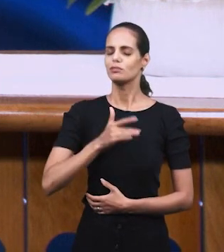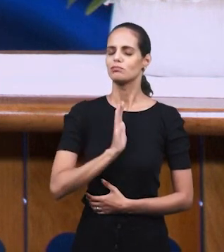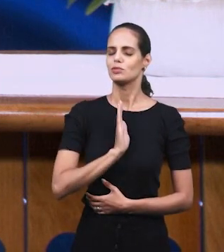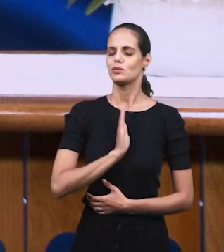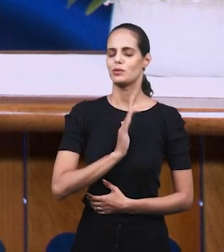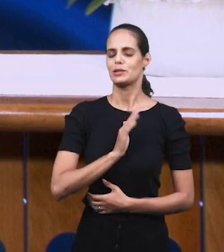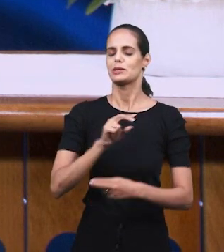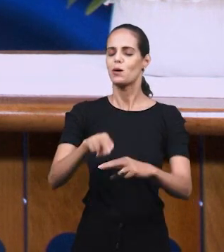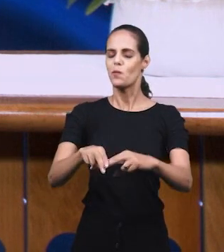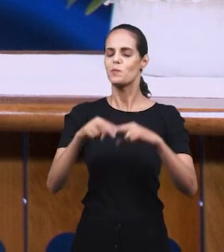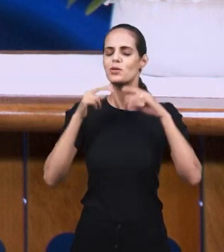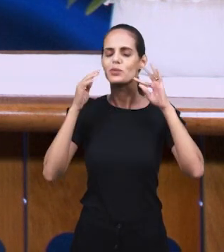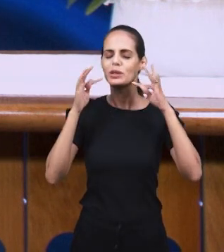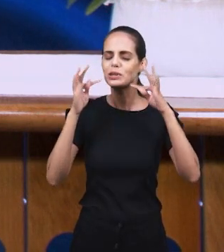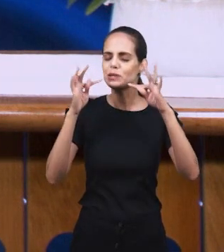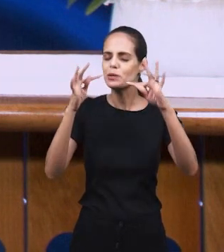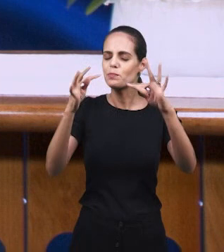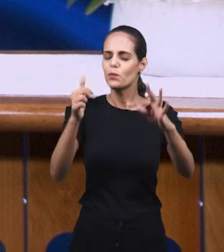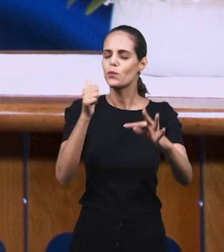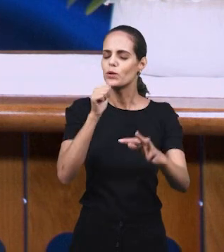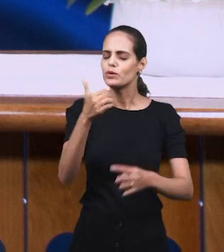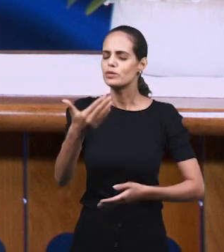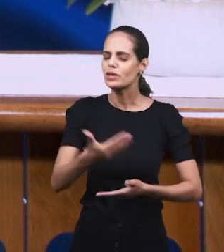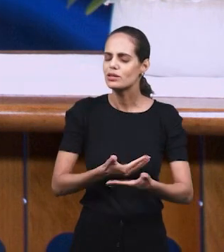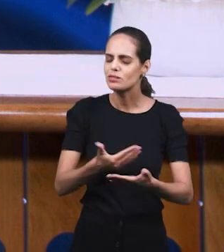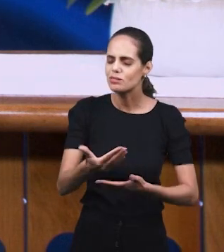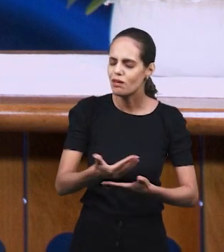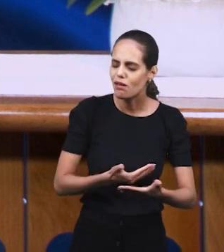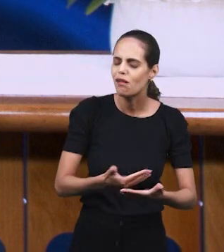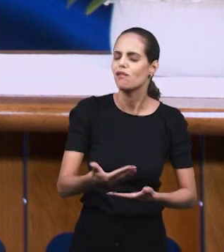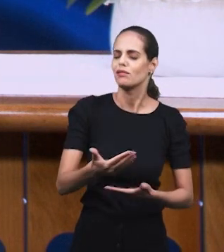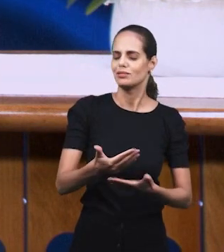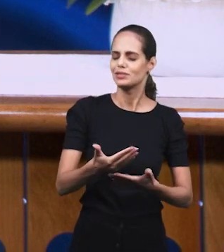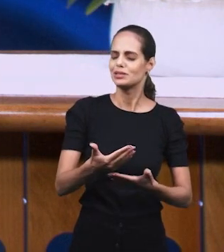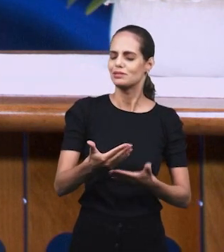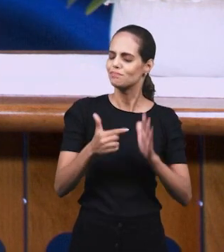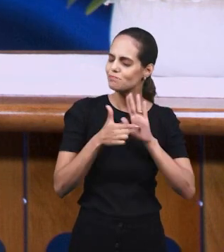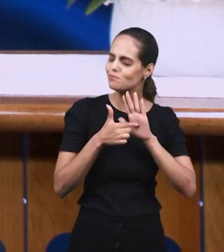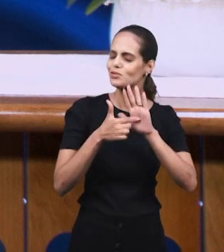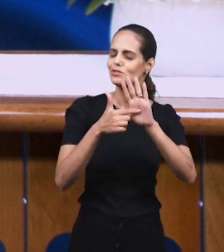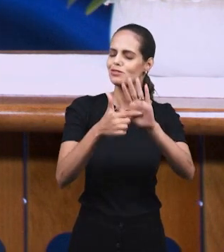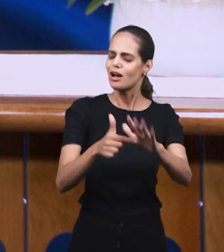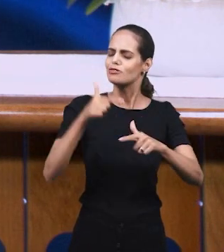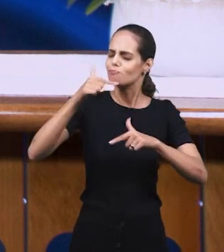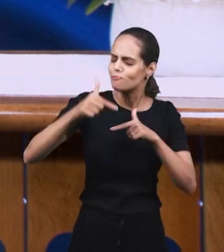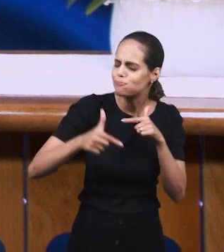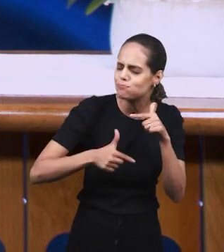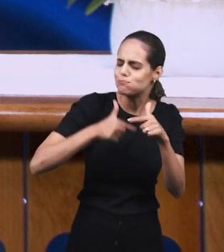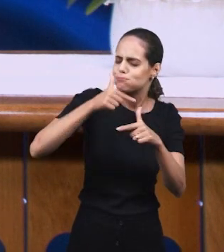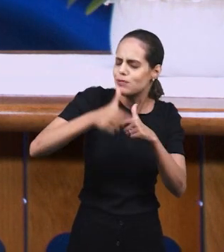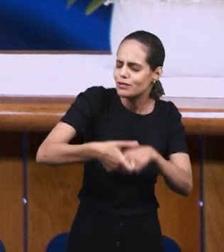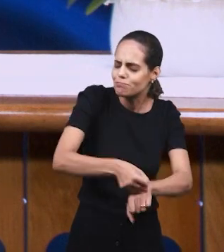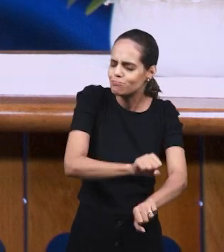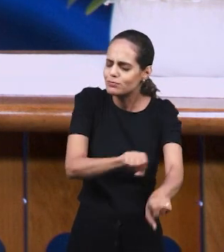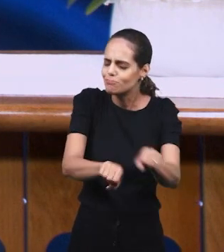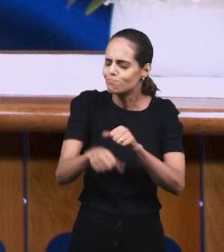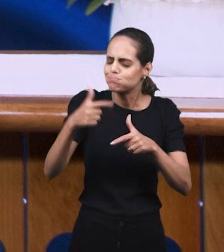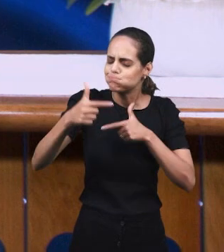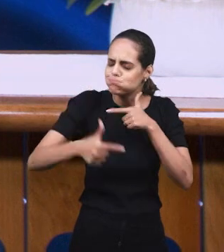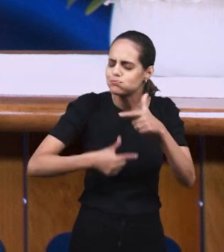прикасается к нашим сердцам, через эти свидетельства, которые Твои сестры, они несут в отношении